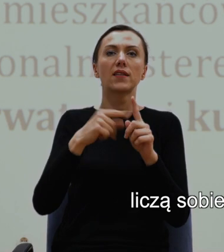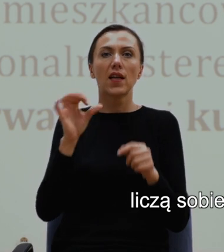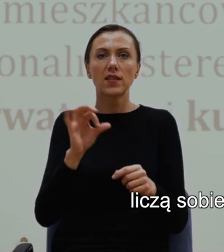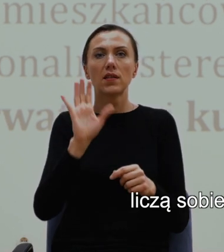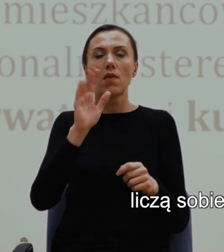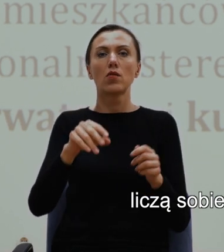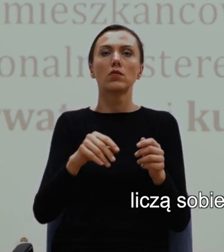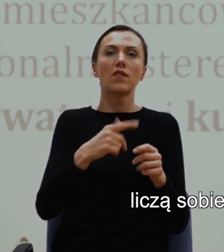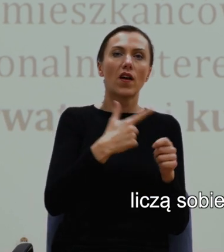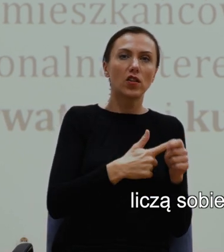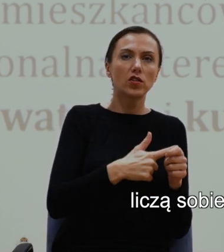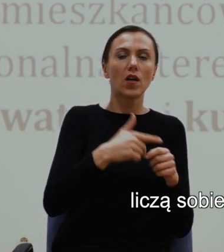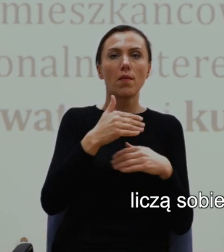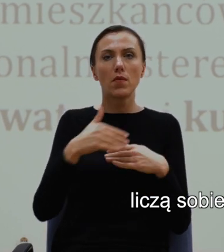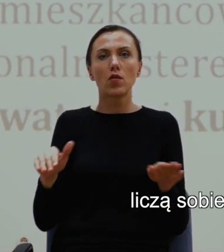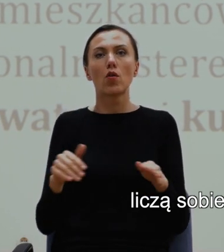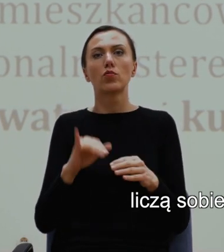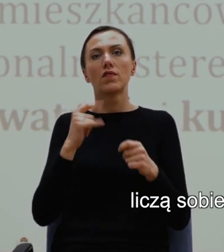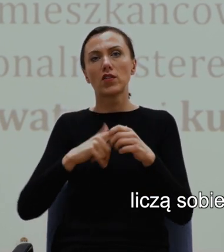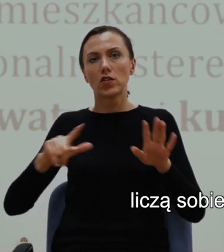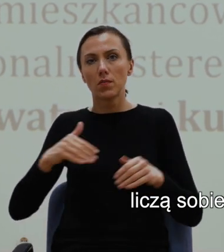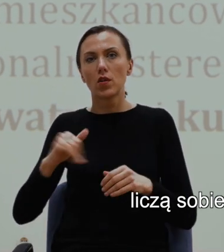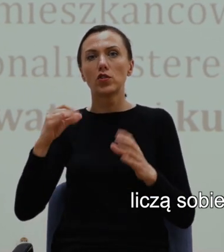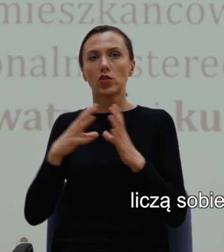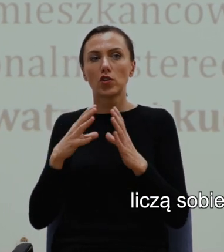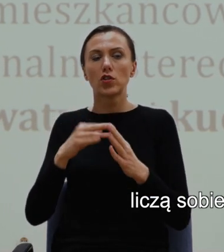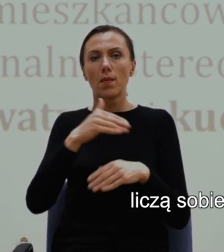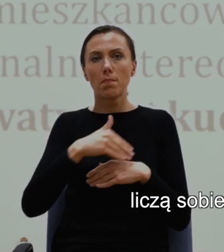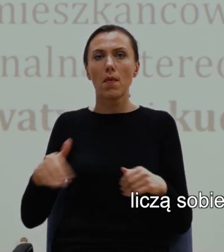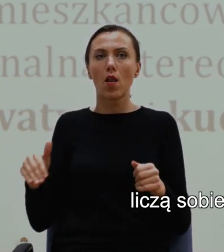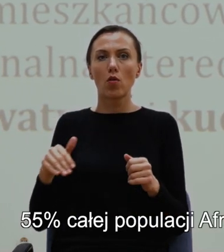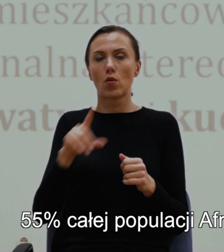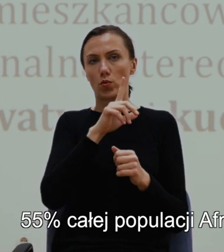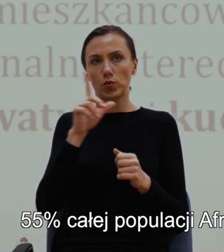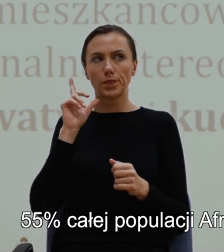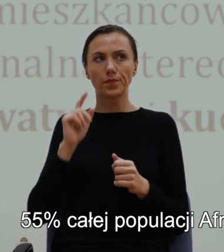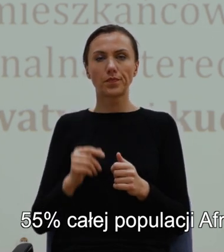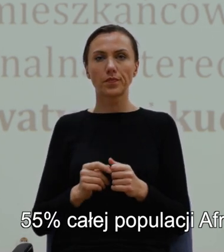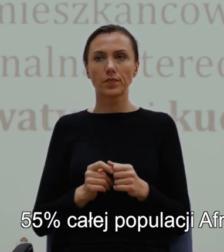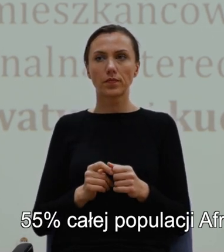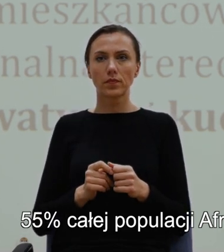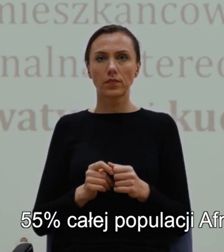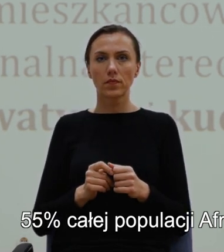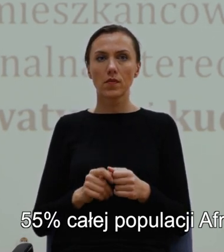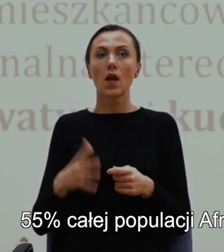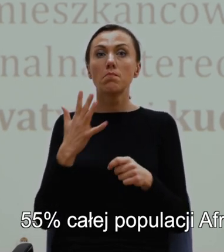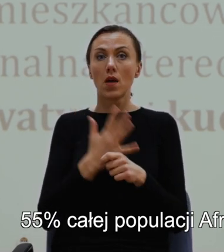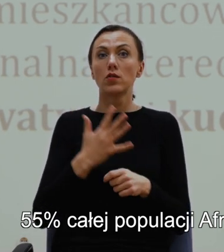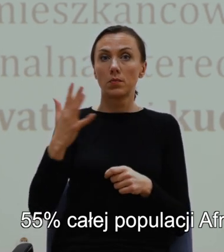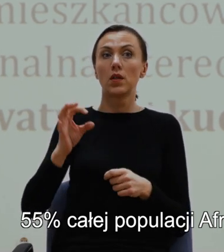20 milionów, 27 milionów i 10 milionów obywateli. 55%